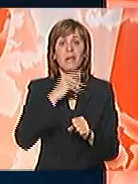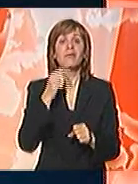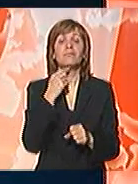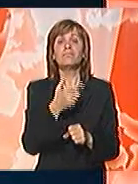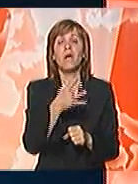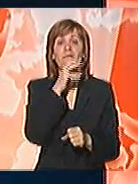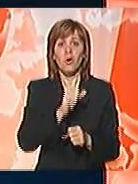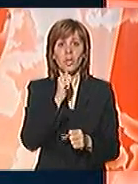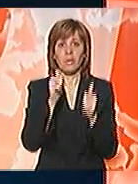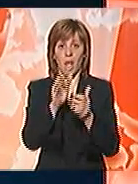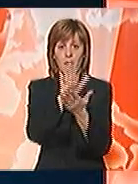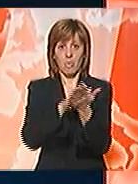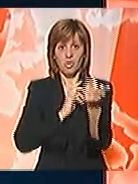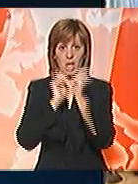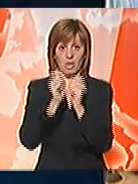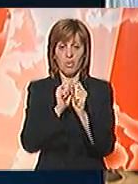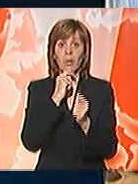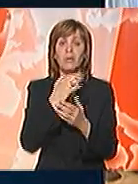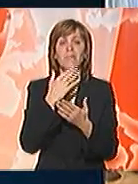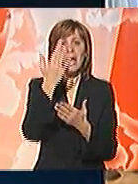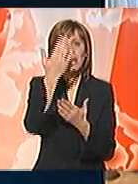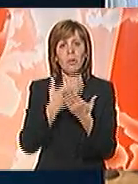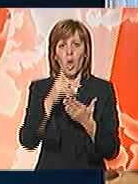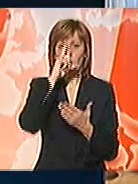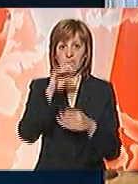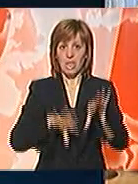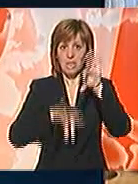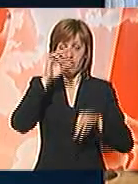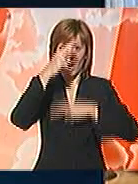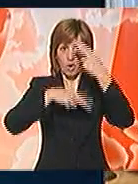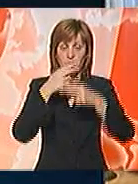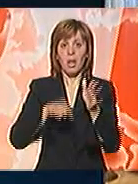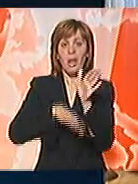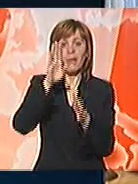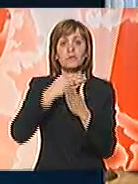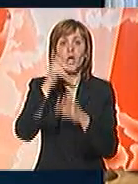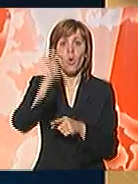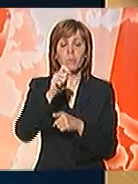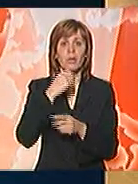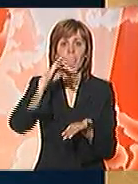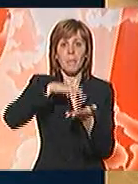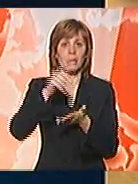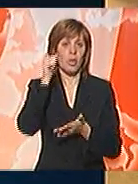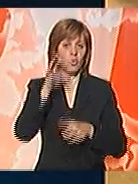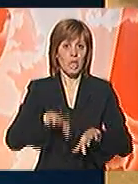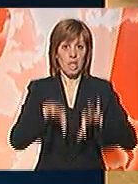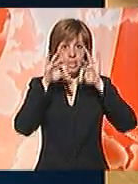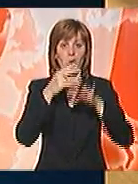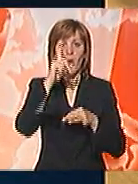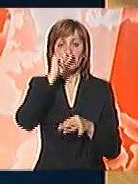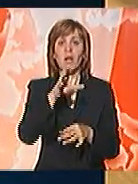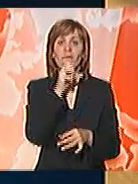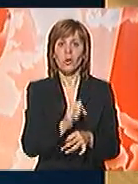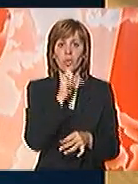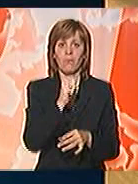Voždovac početi danas. Prema rezultatima opštinski izborne komisije najviše odborničkih mesta na jučerašnjim izborima na opštini